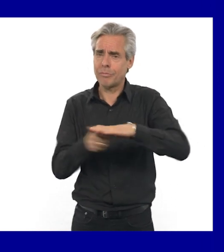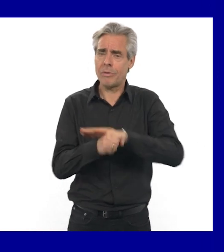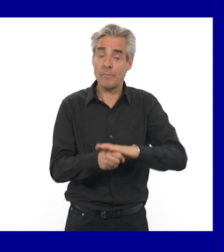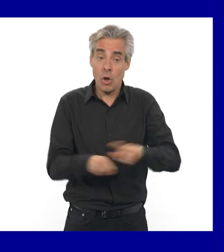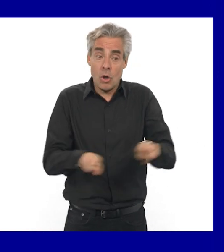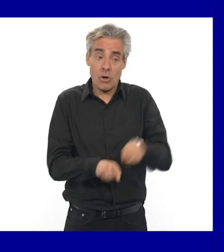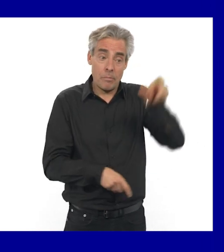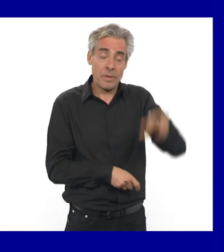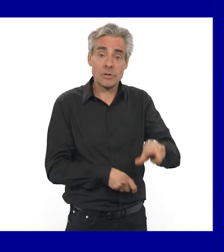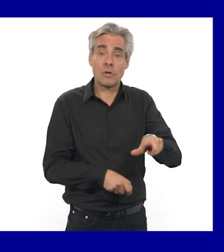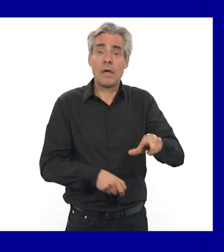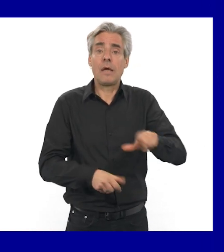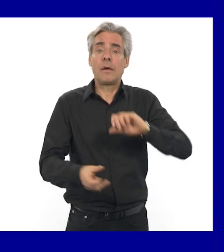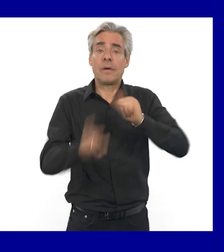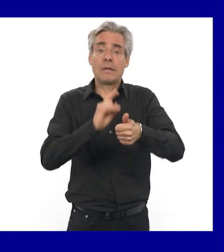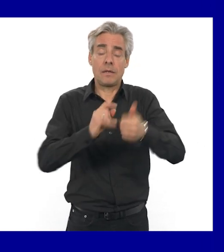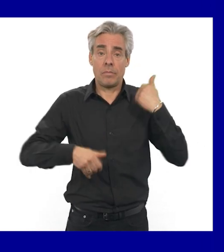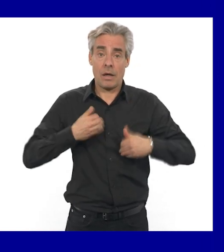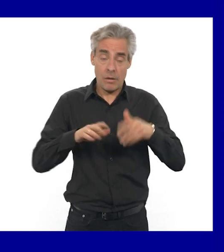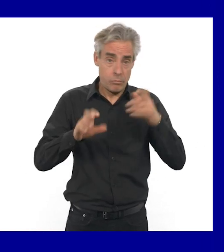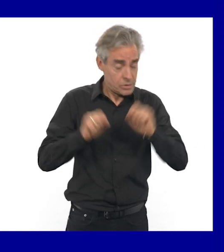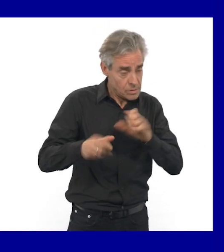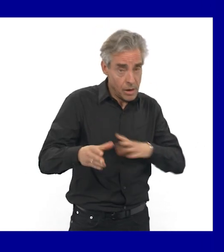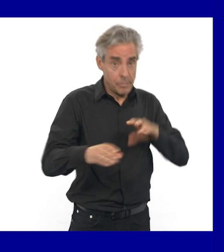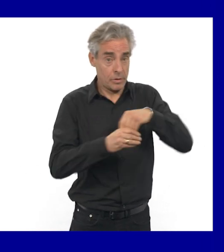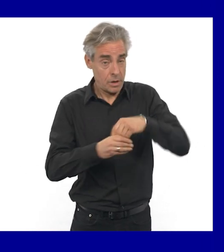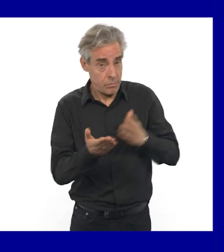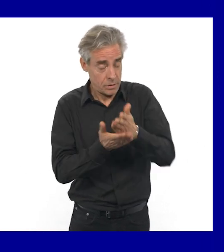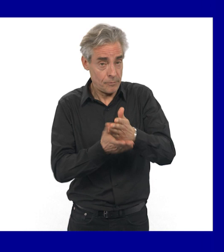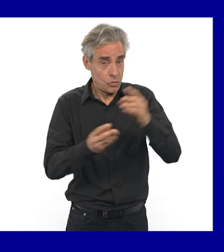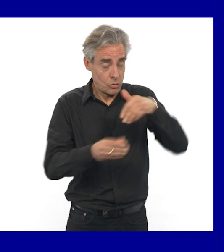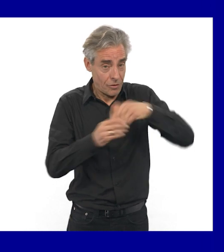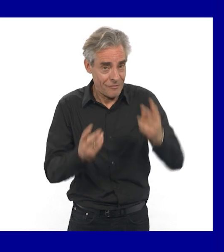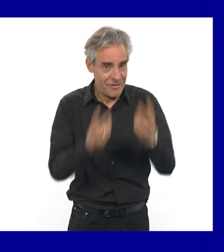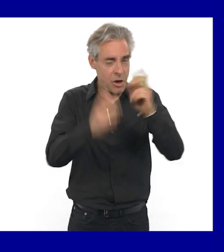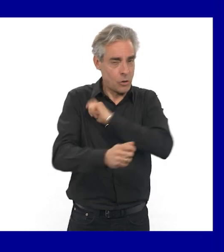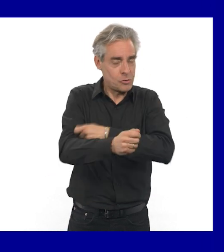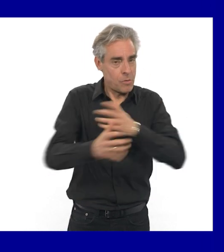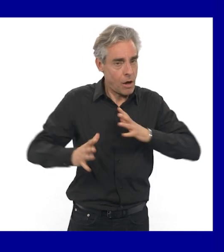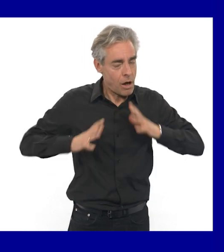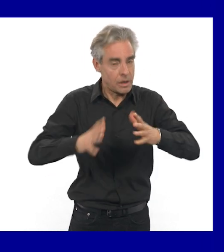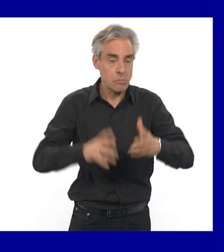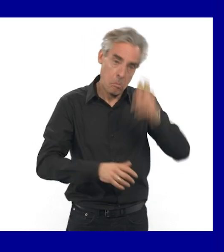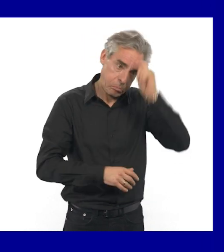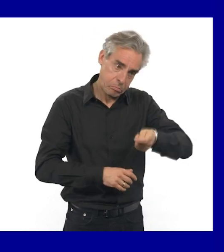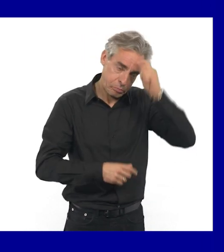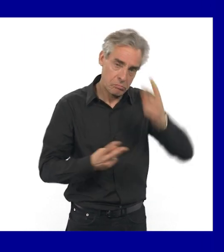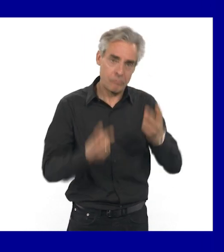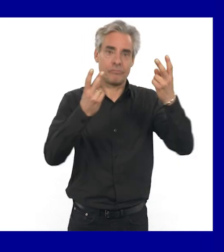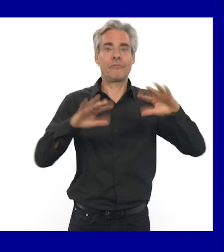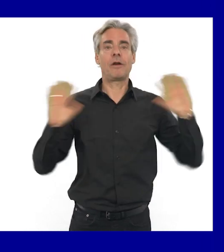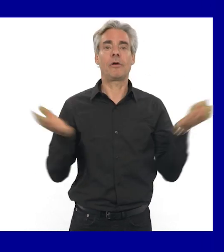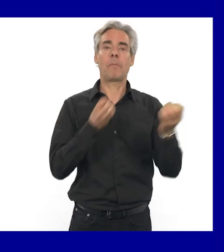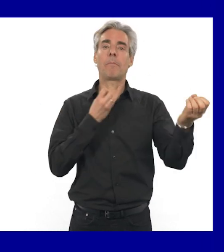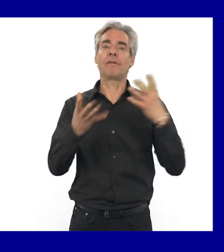Tout comme les athlètes paralympiques, les participants à ce projet portent les valeurs du sport et leur engagement mérite d'être mis en